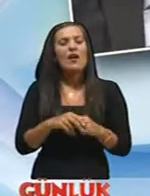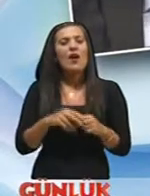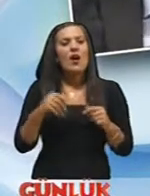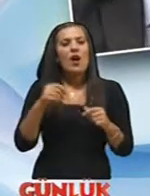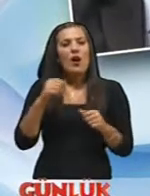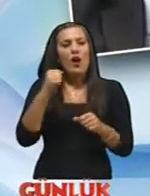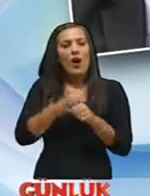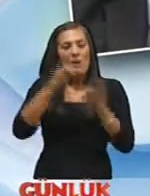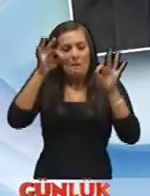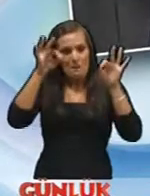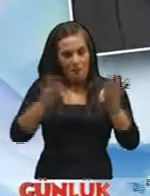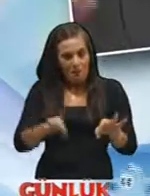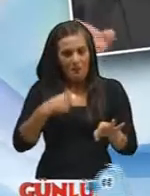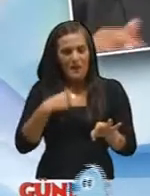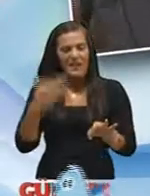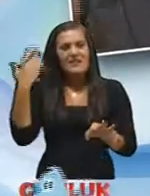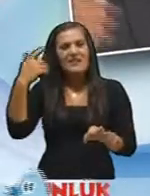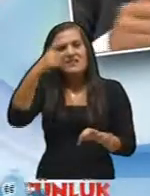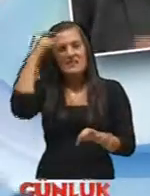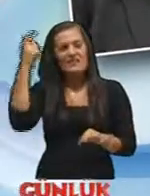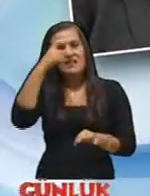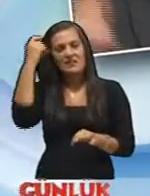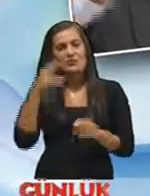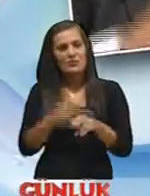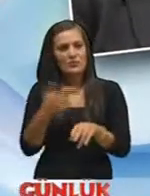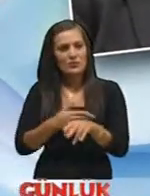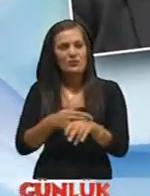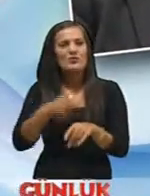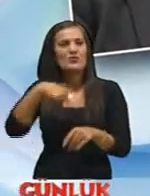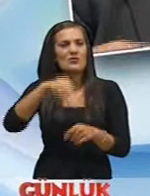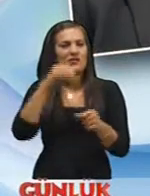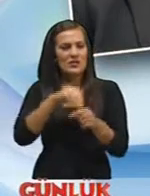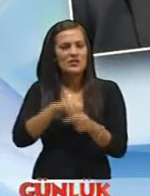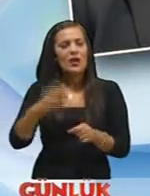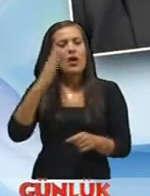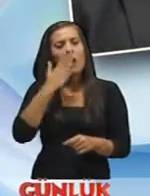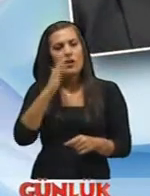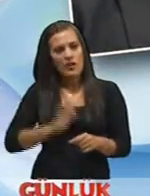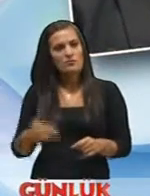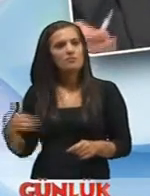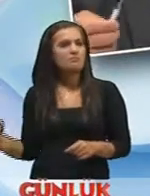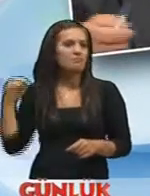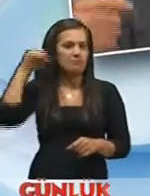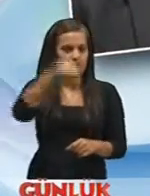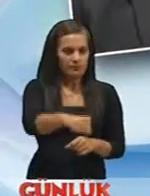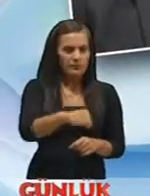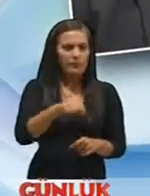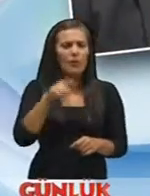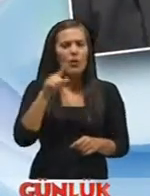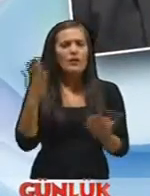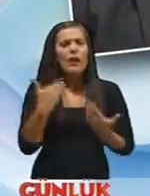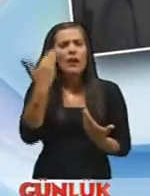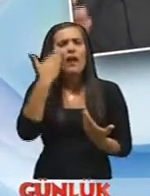göleti başlandı. Ben geçtiğimiz yaz kursu işte Samer Törüm'de öğrencilerimi de götürdüm. O kadar